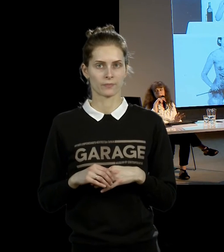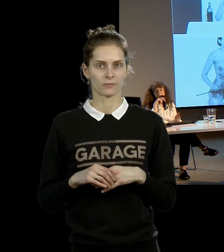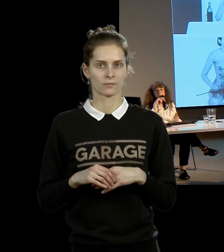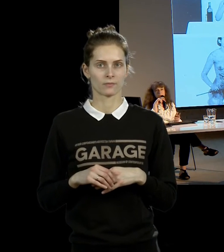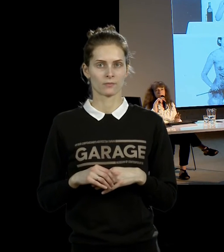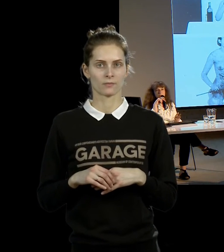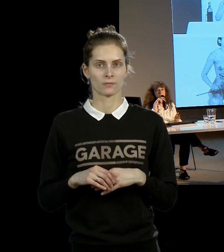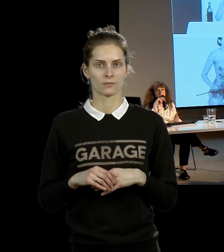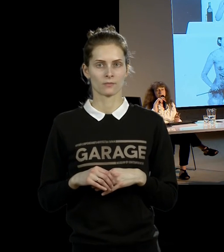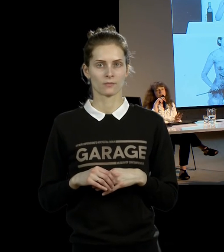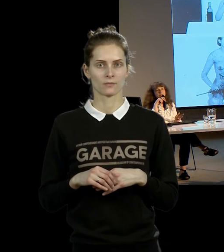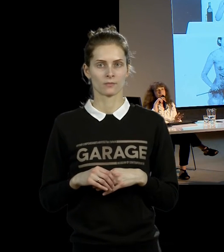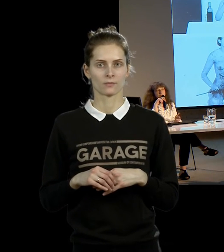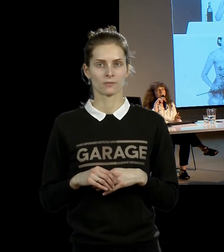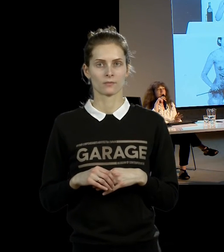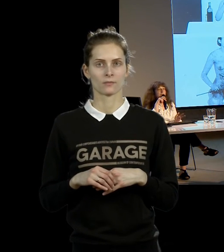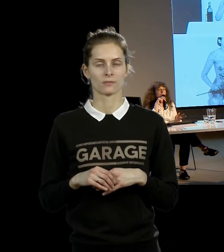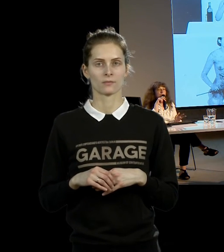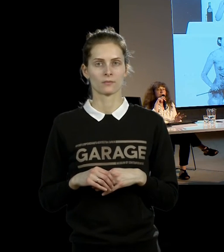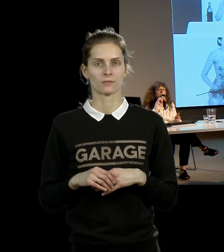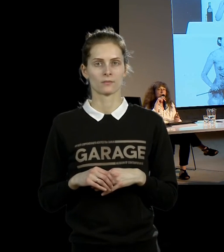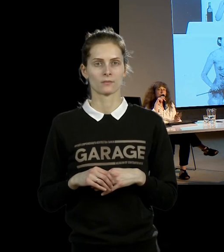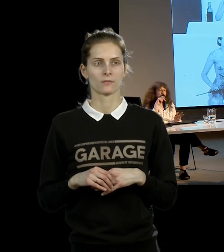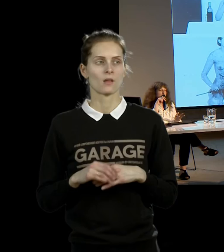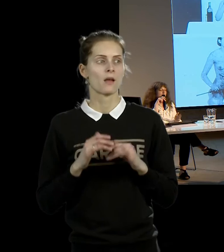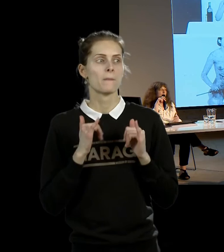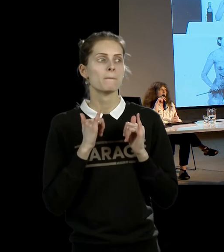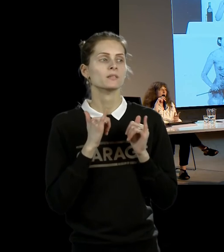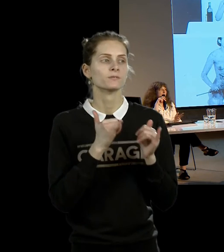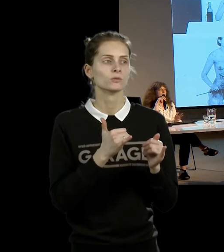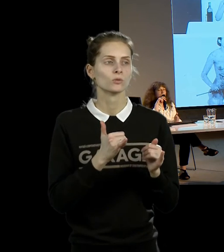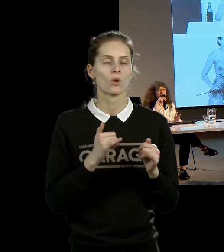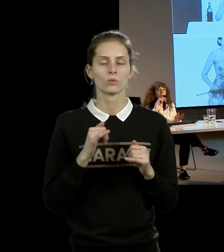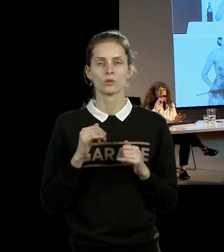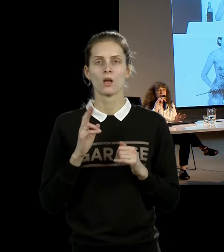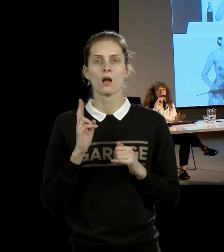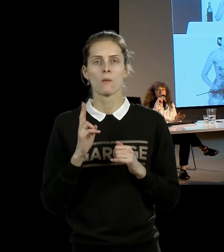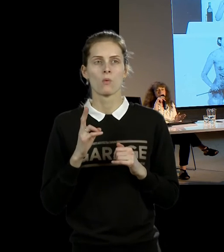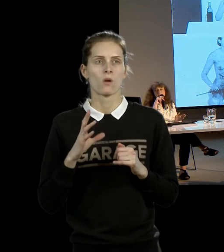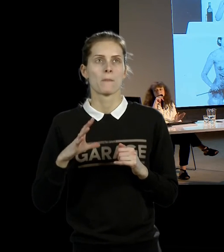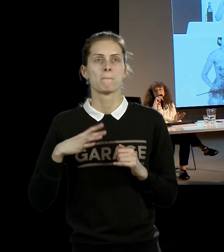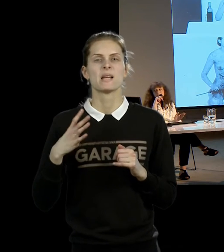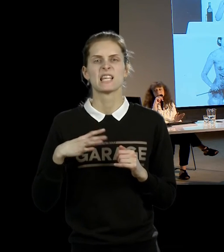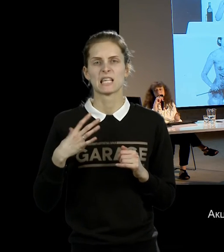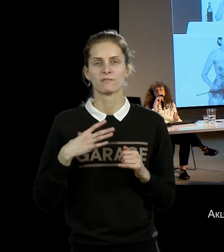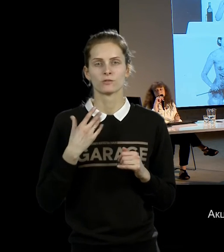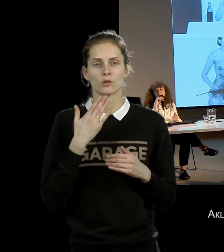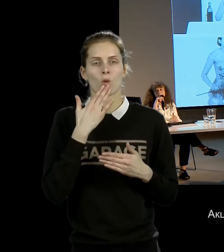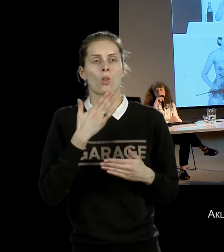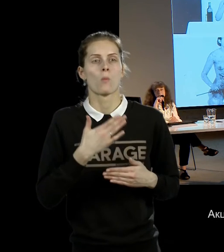участие публики, губы Томаса, посвященная вроде бы какому-то бывшему возлюбленному художнице.